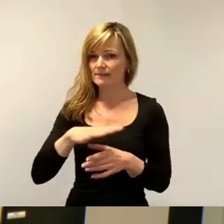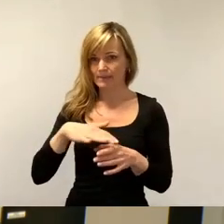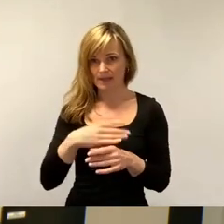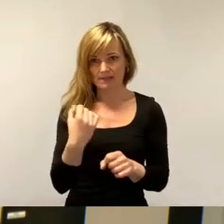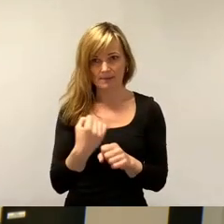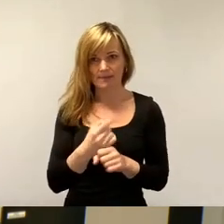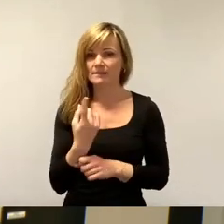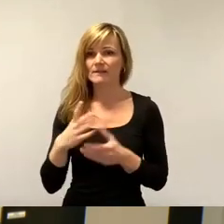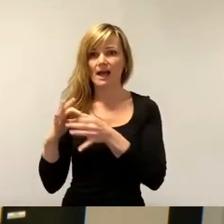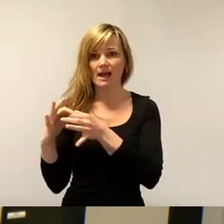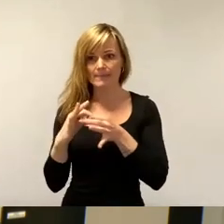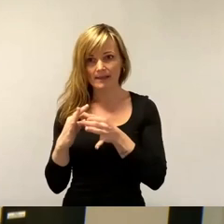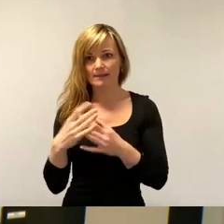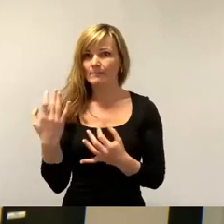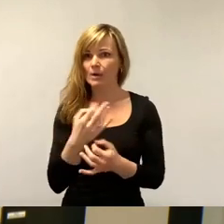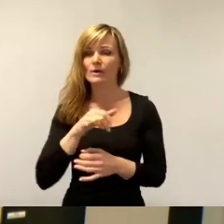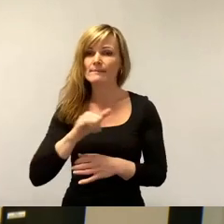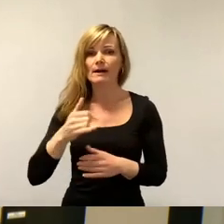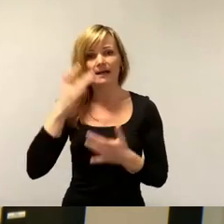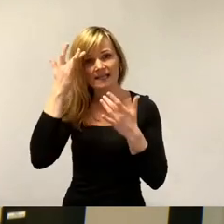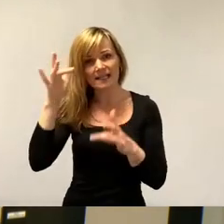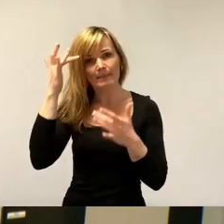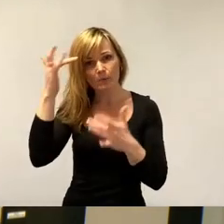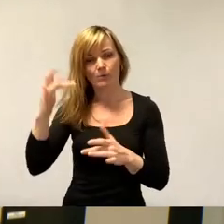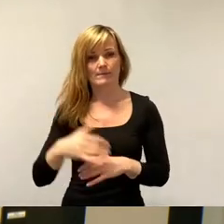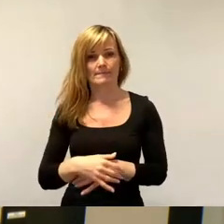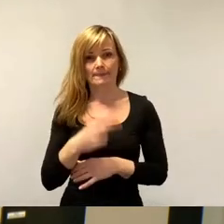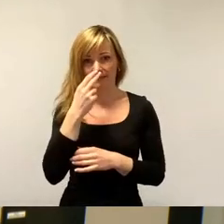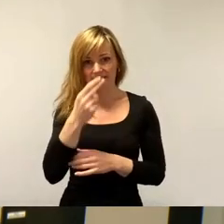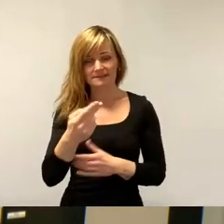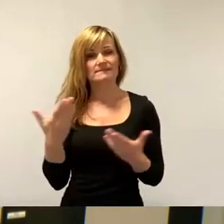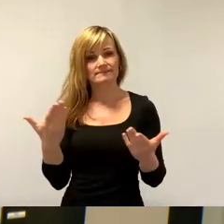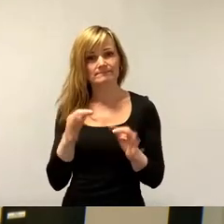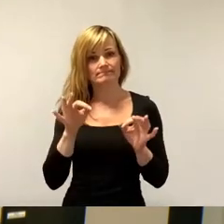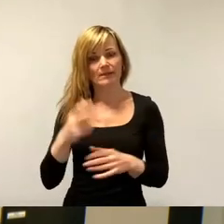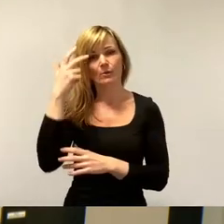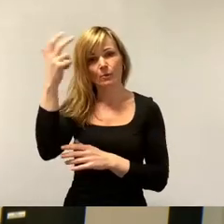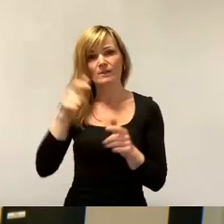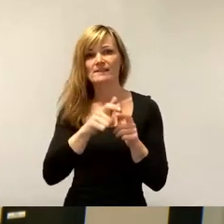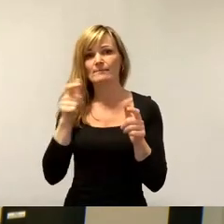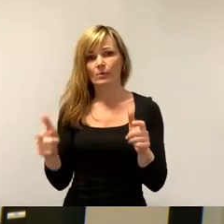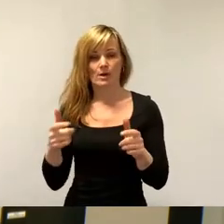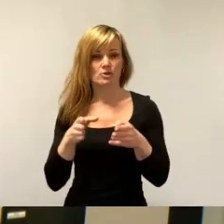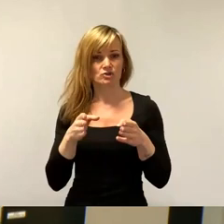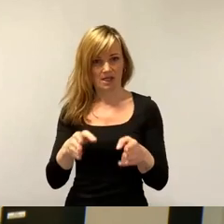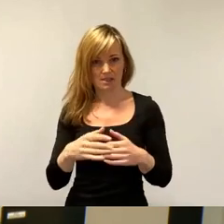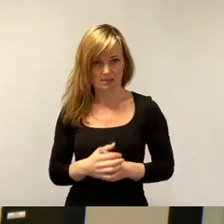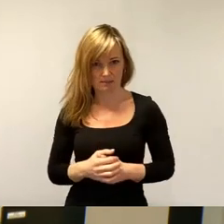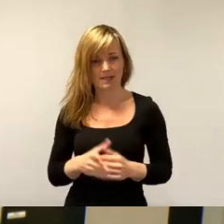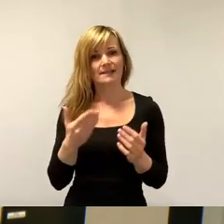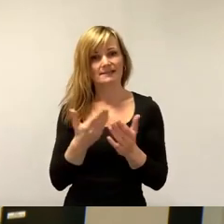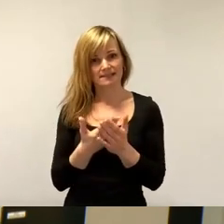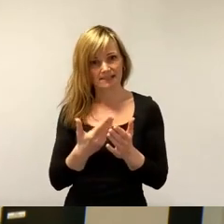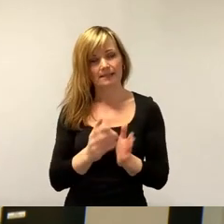im Land. Und was das bedeutet, sehen wir an der Königsbrücker Straße. Deshalb der Appell an Sie, Herr Oberbürgermeister,